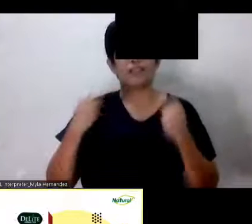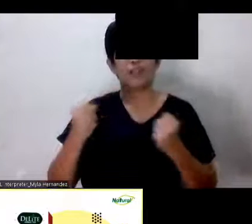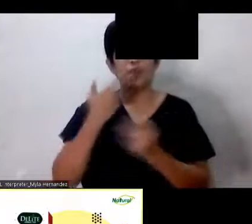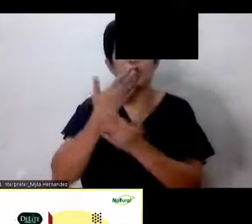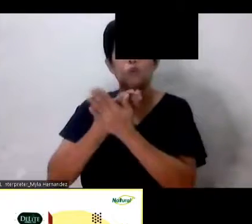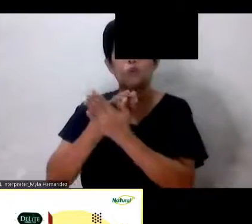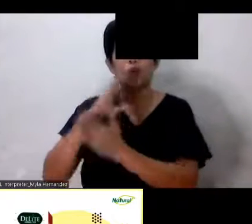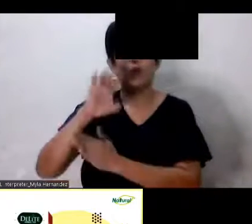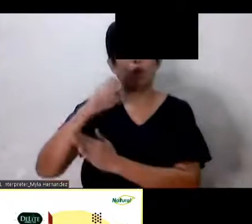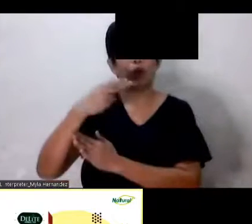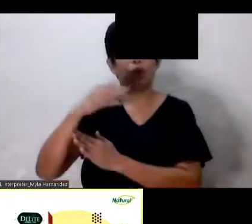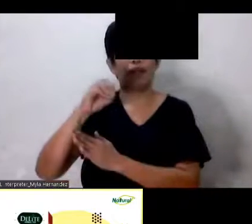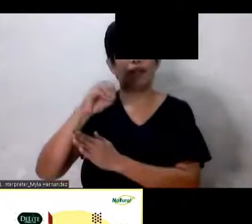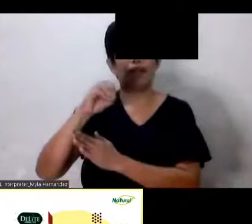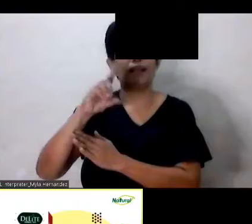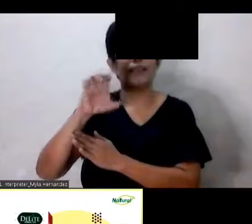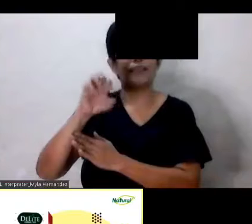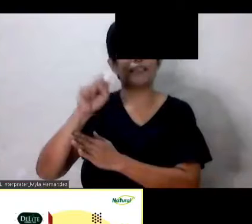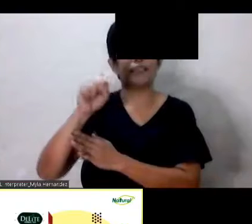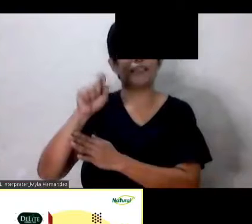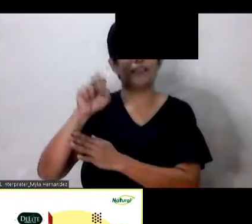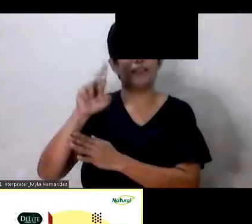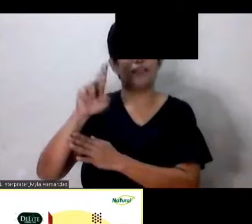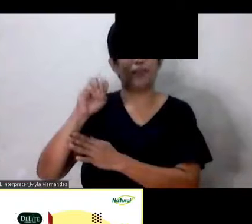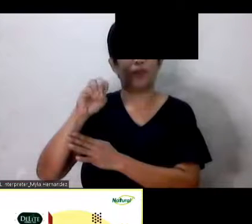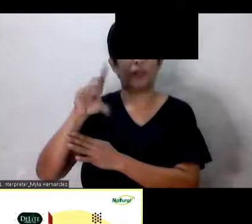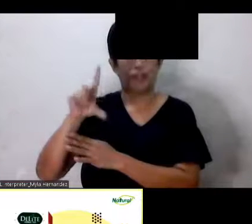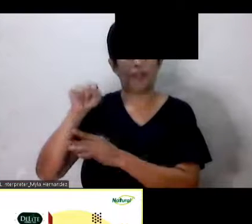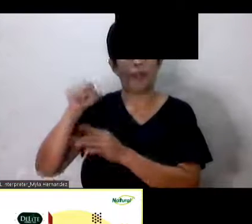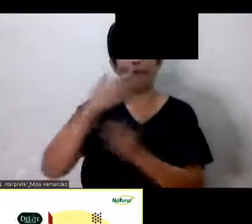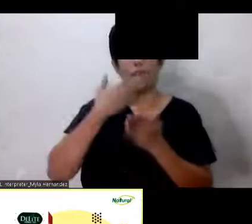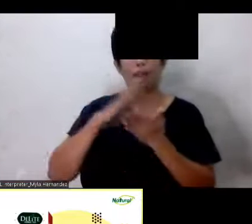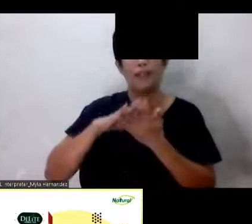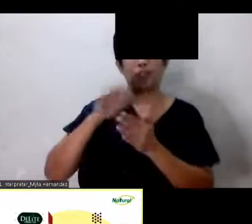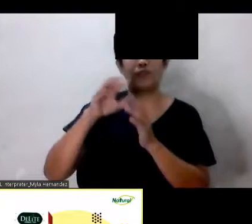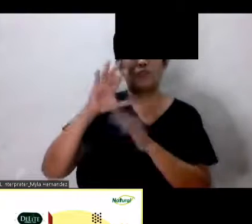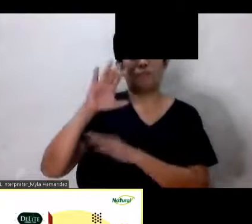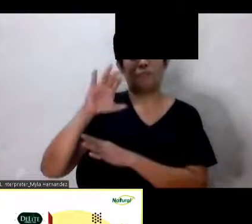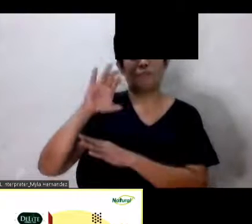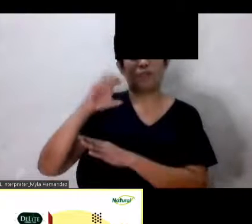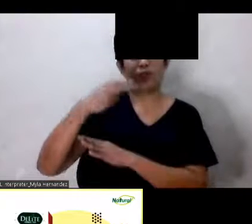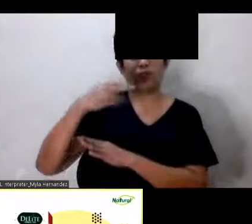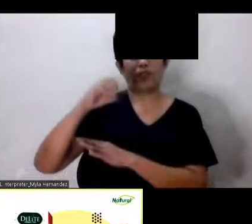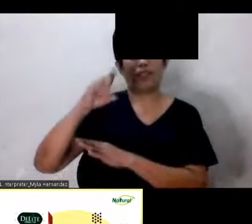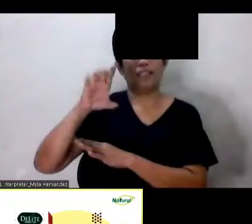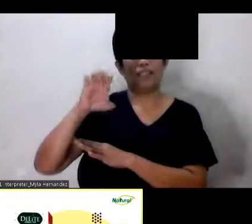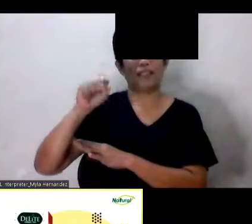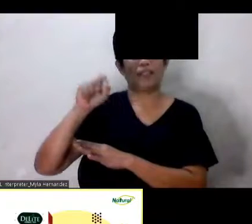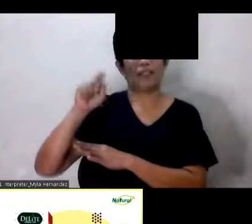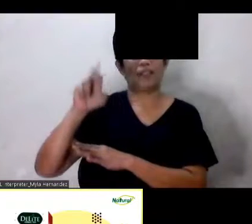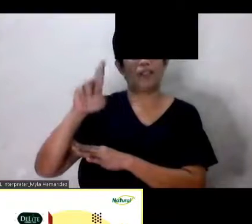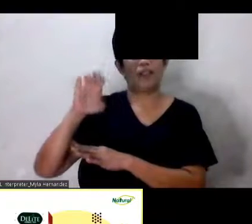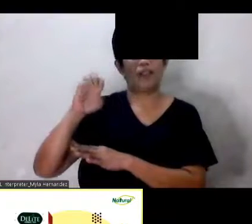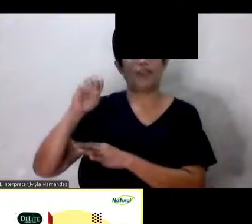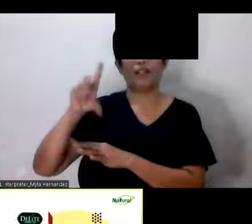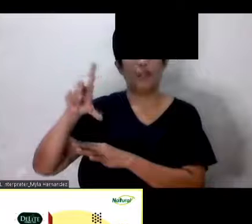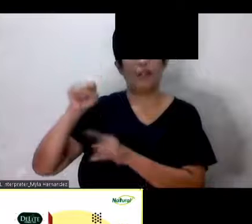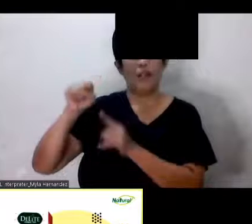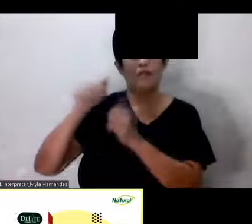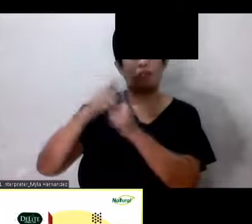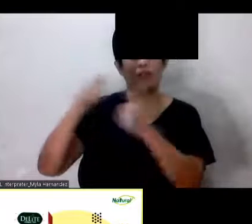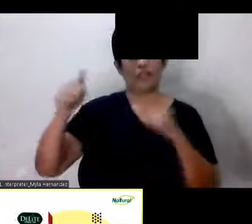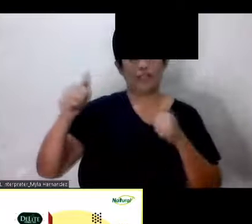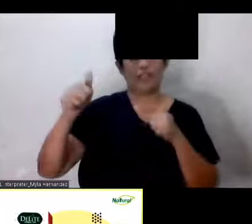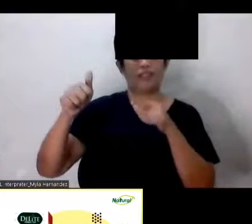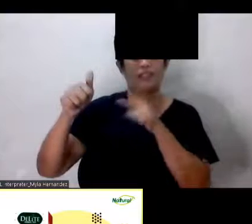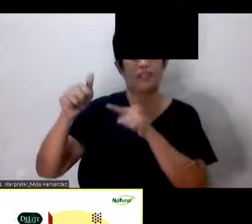cholesterol Yung bad cholesterol iwasan niyo yung sobrang Alam namin saan galing ang bad cholesterol Unang